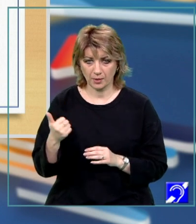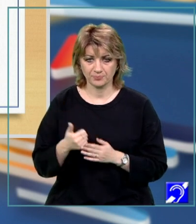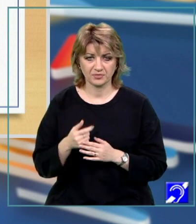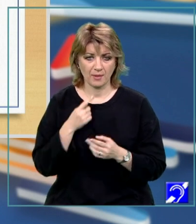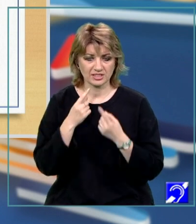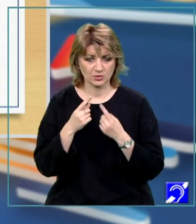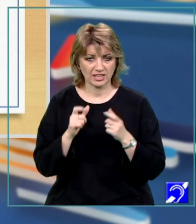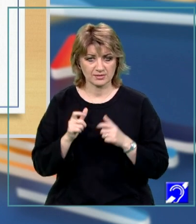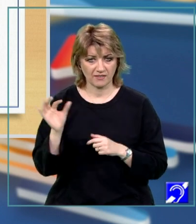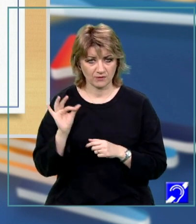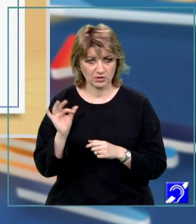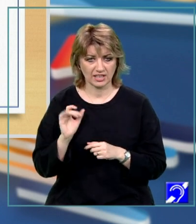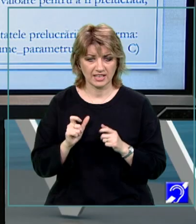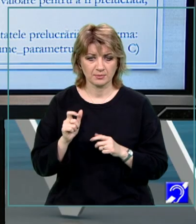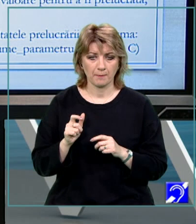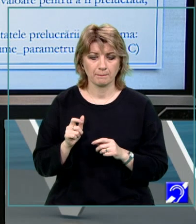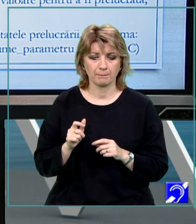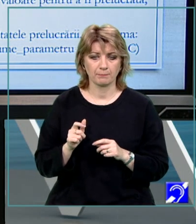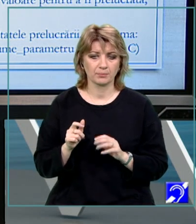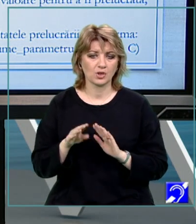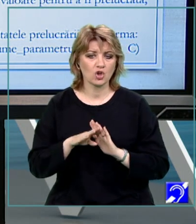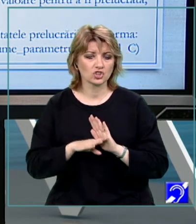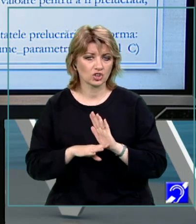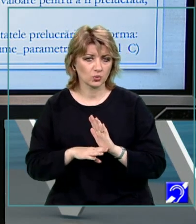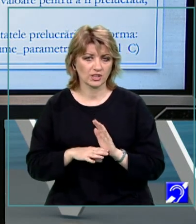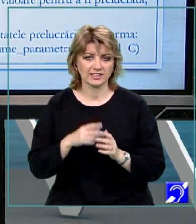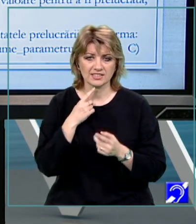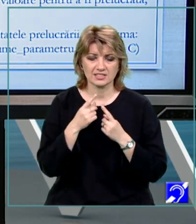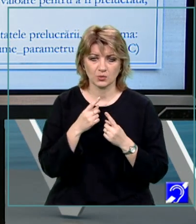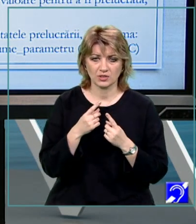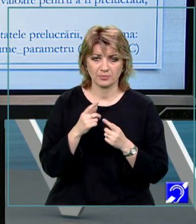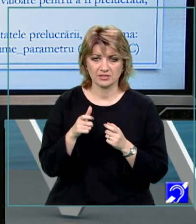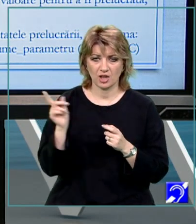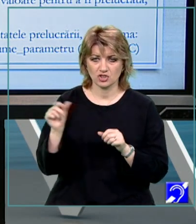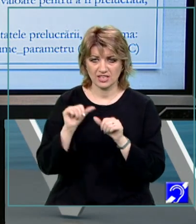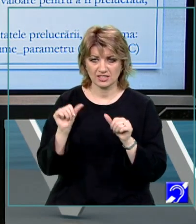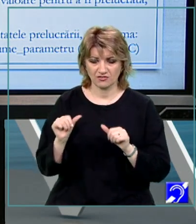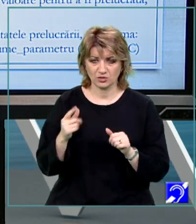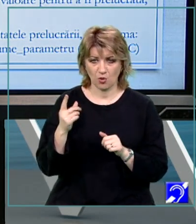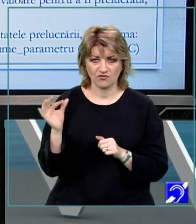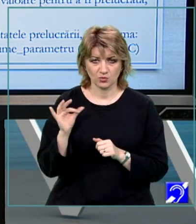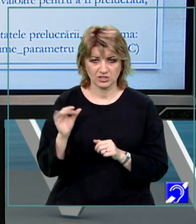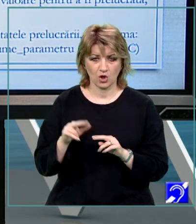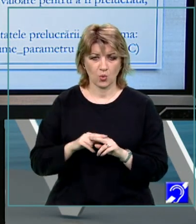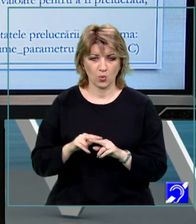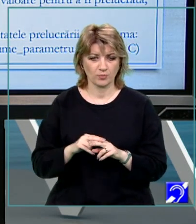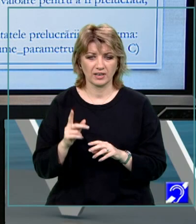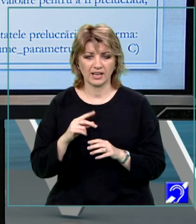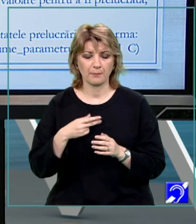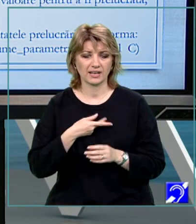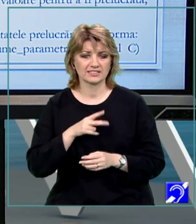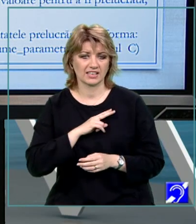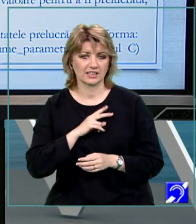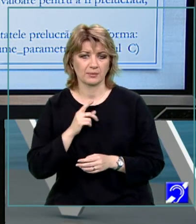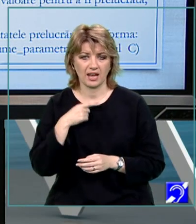despre funcție, respectiv despre procedură. Discutăm despre această formă, o funcție, cum putem să reprezentăm